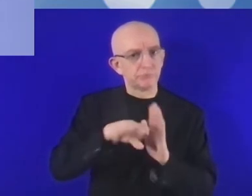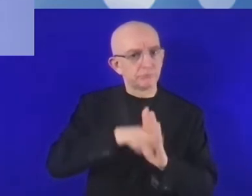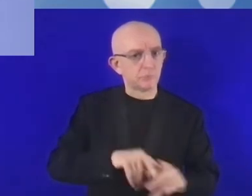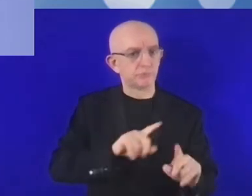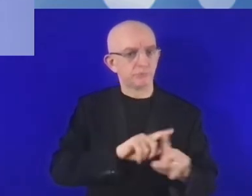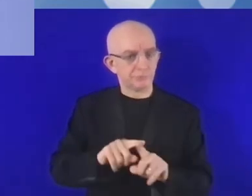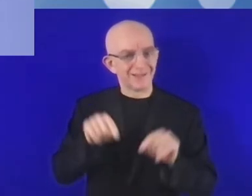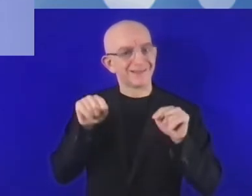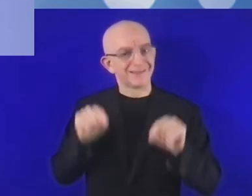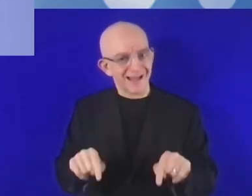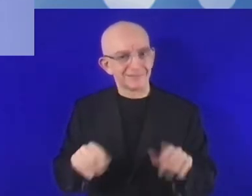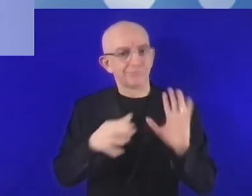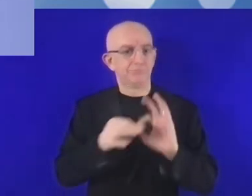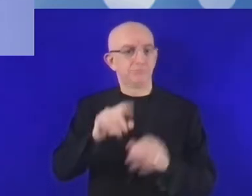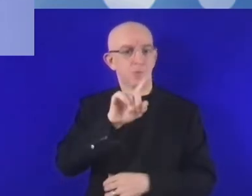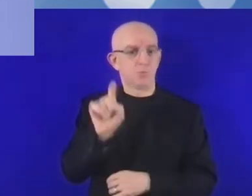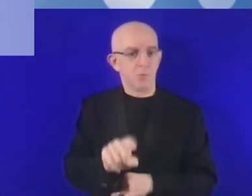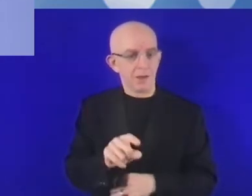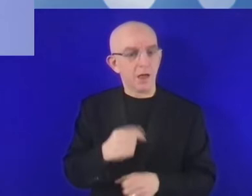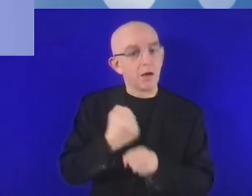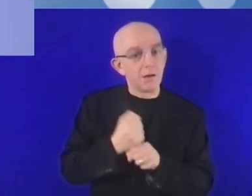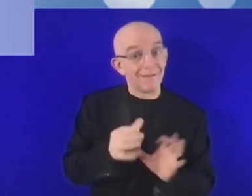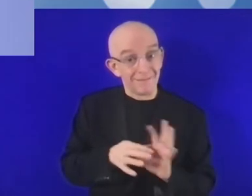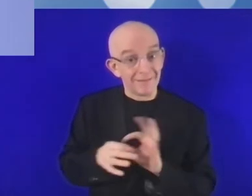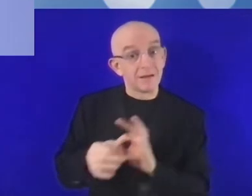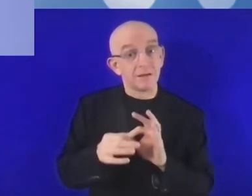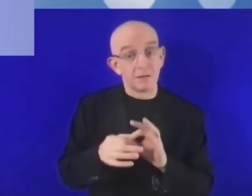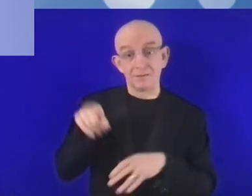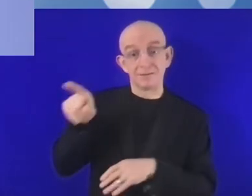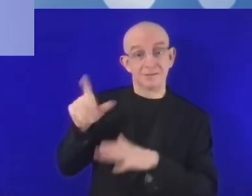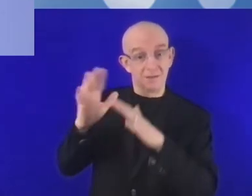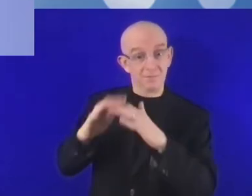publicznymi jest niezbędna.